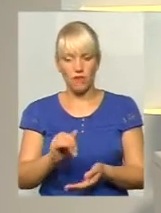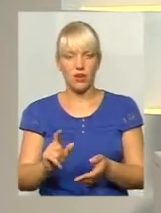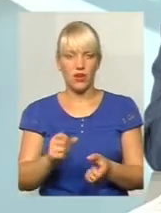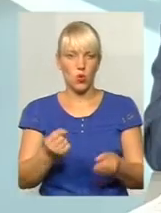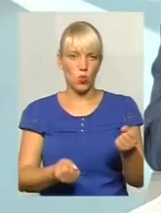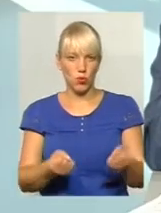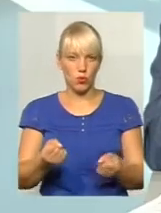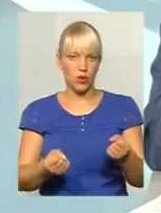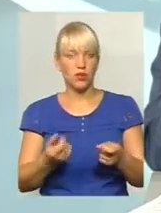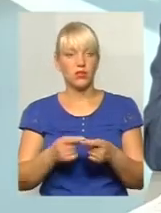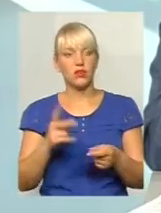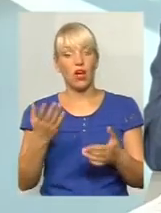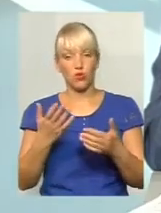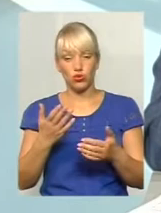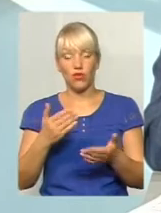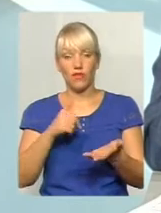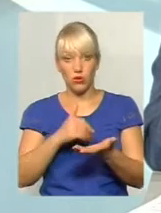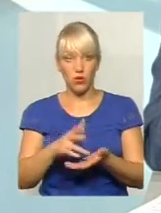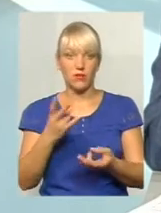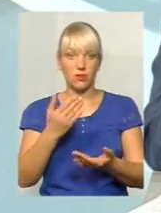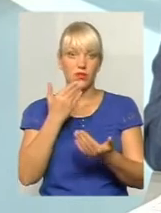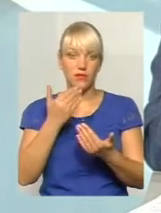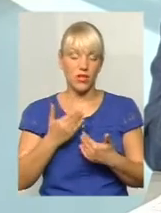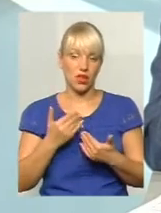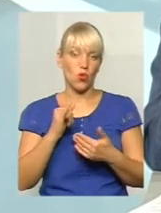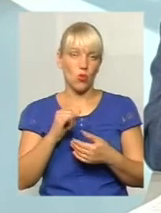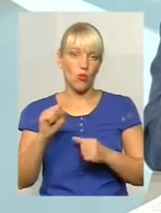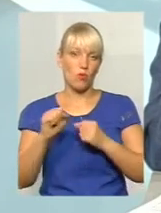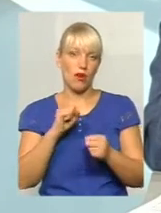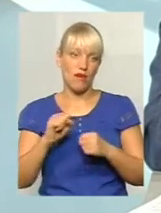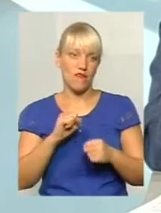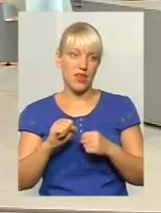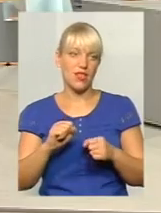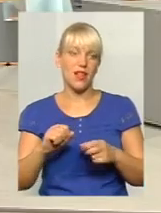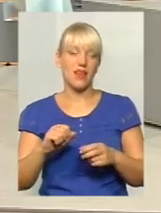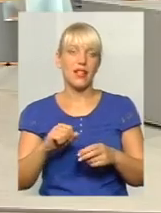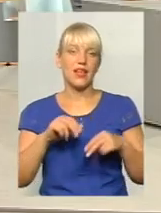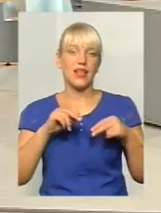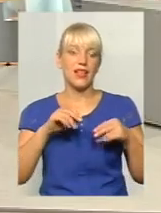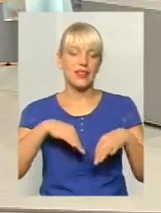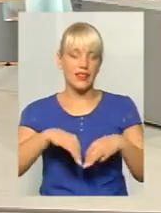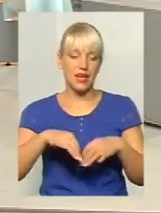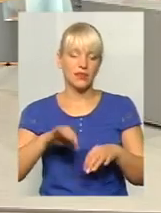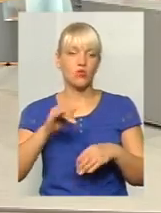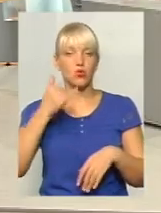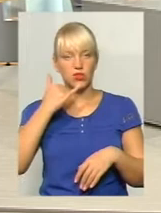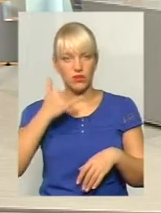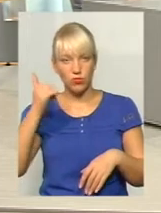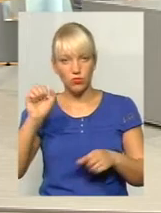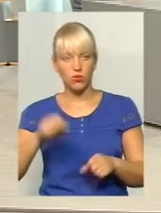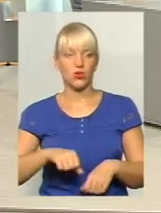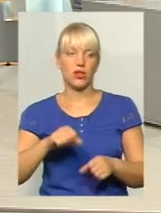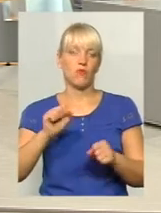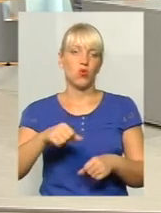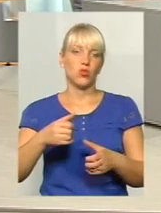звертатись безпосередньо до нас, в управління транспорту, тоді вже з'ясовується ситуація. Тобто писати скаргу? Можна в телефонному режимі, можна в телефонному